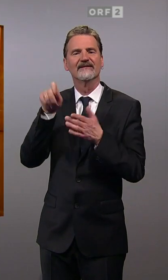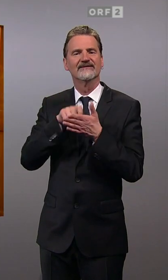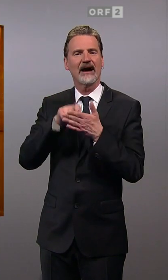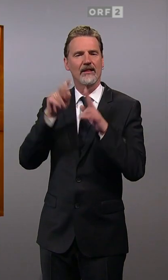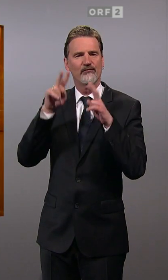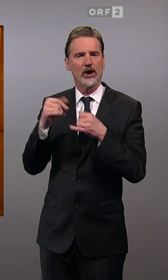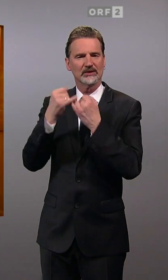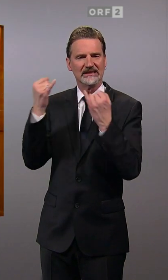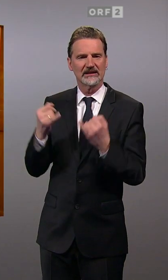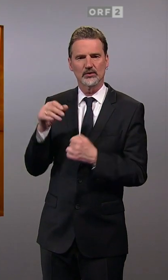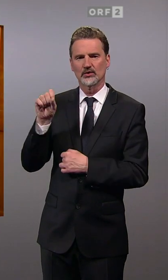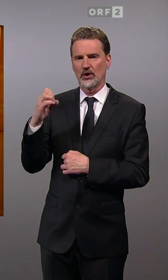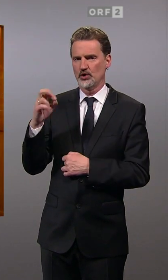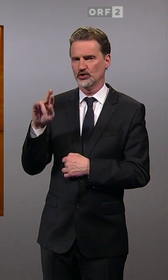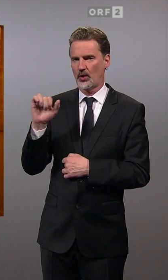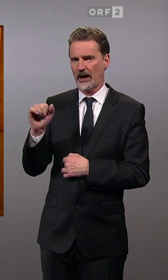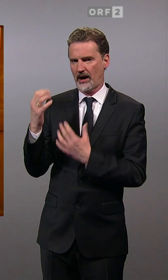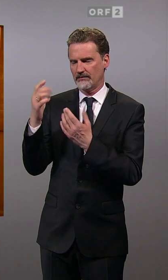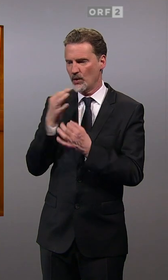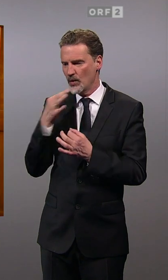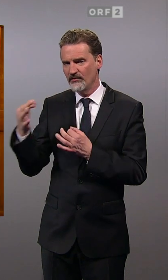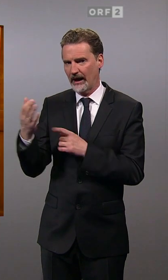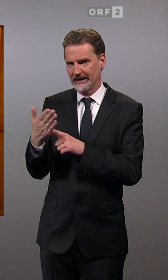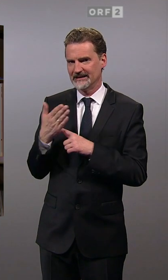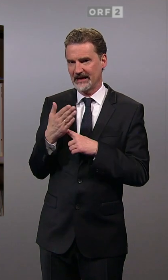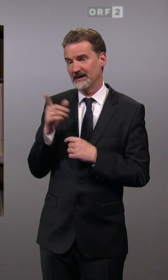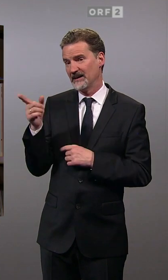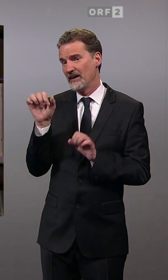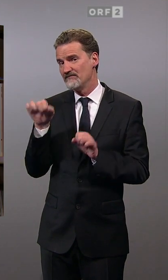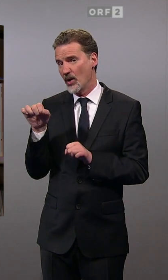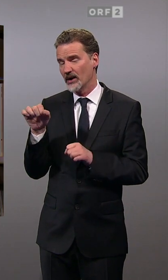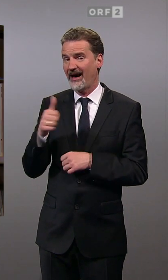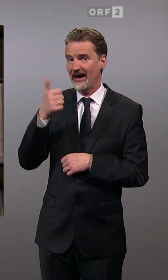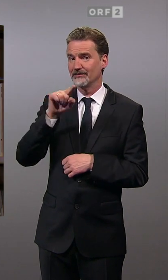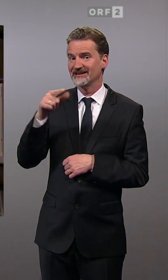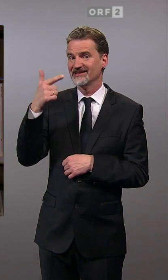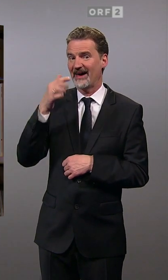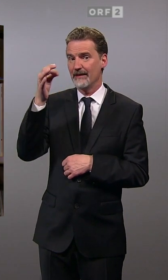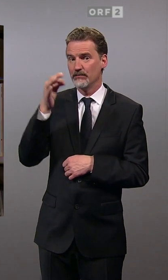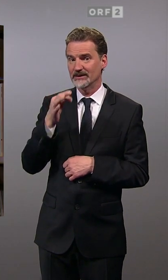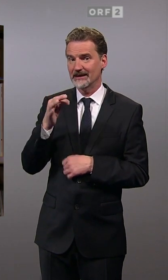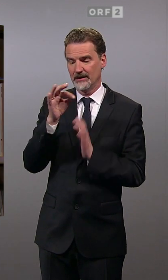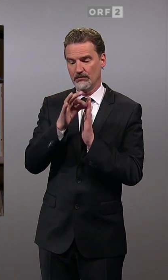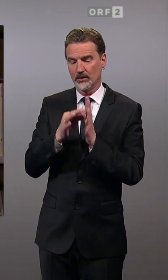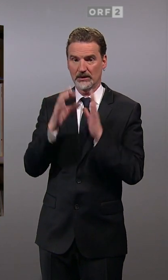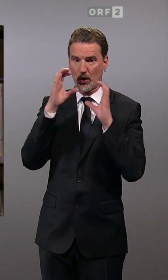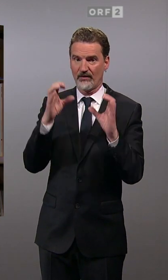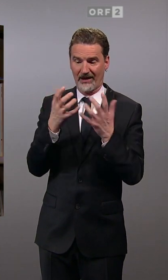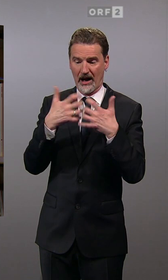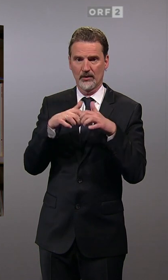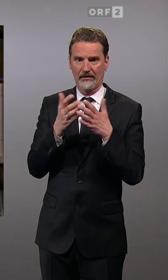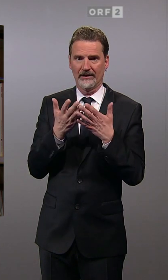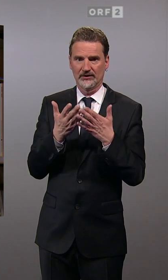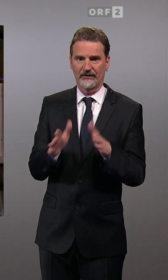könnte das ein Minus von ein bis zwei Prozentpunkten bedeuten. Zweitwohnsitzer sind Menschen, die überdurchschnittliche Bildung, auch